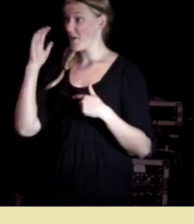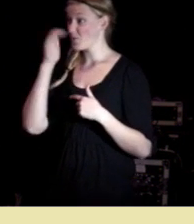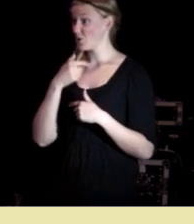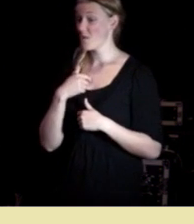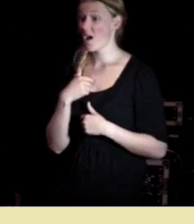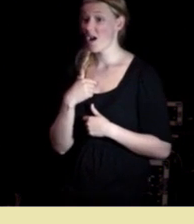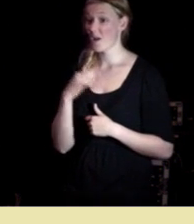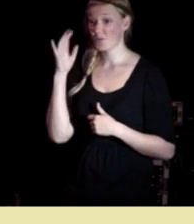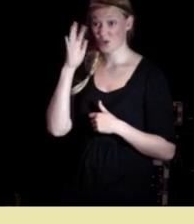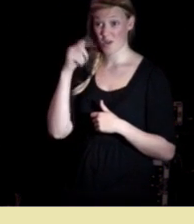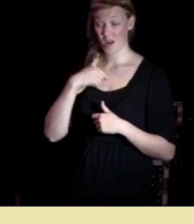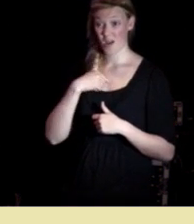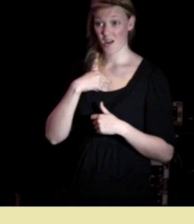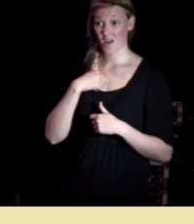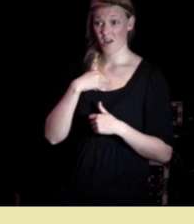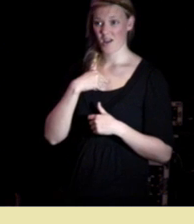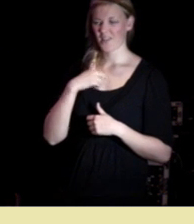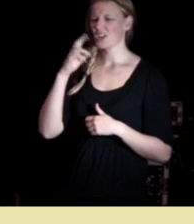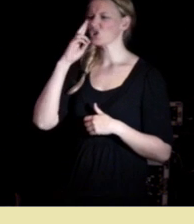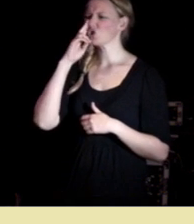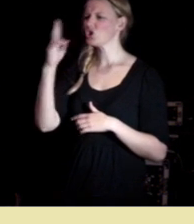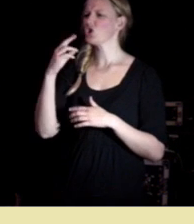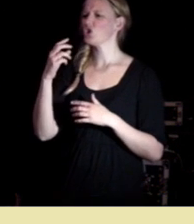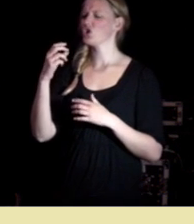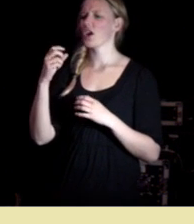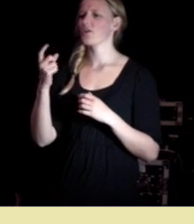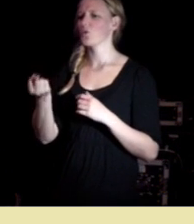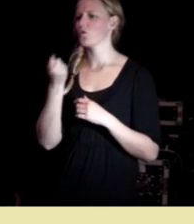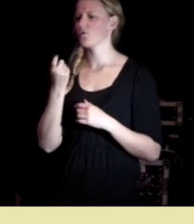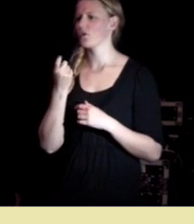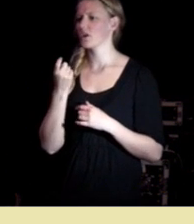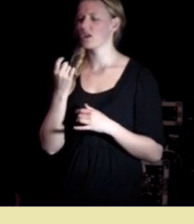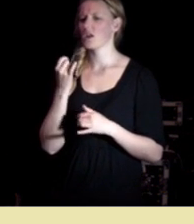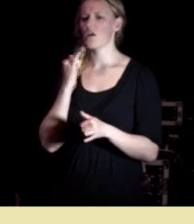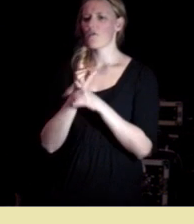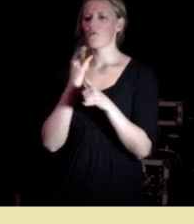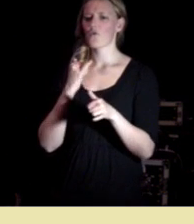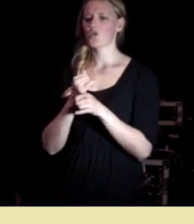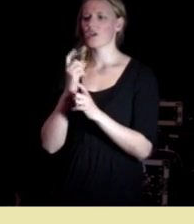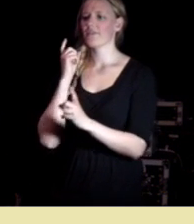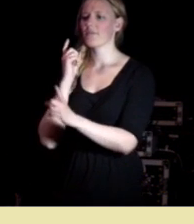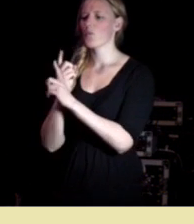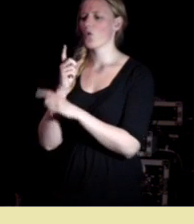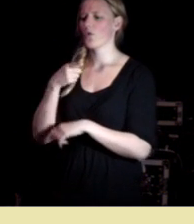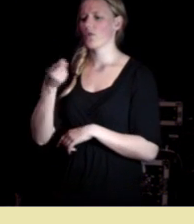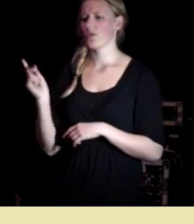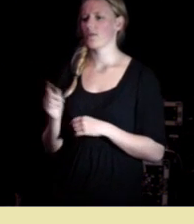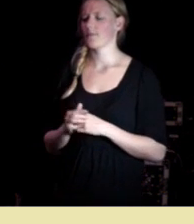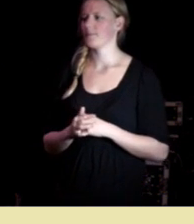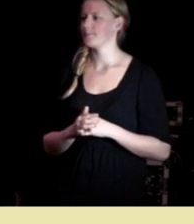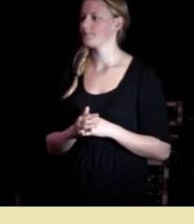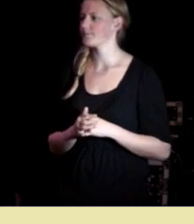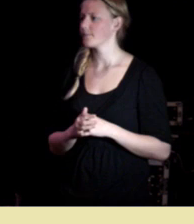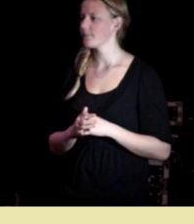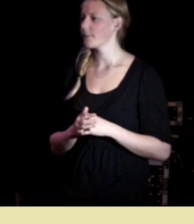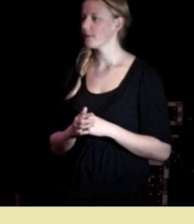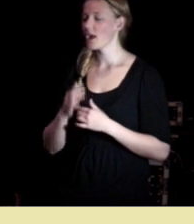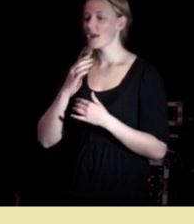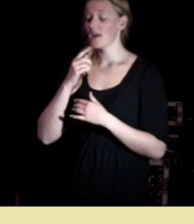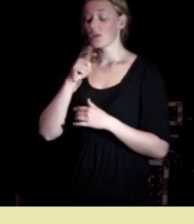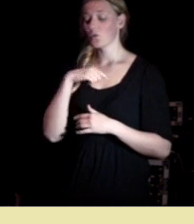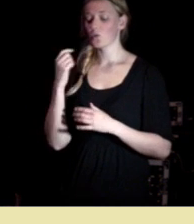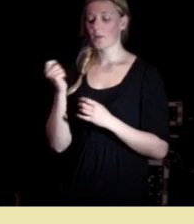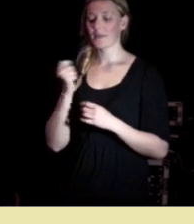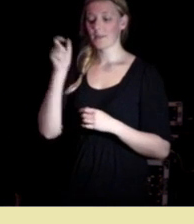det er noe av de nye utfordringer hvordan nå frem til dem dette er en av mine pasienter